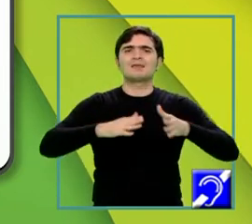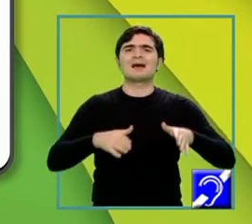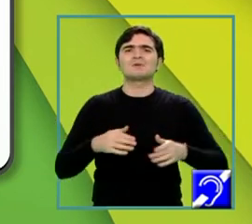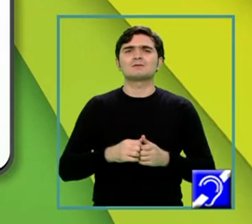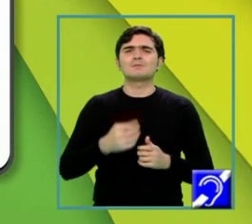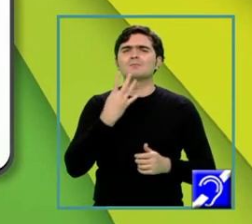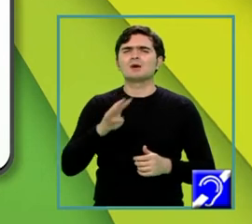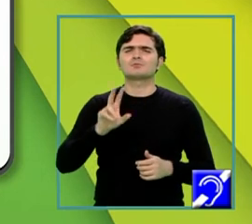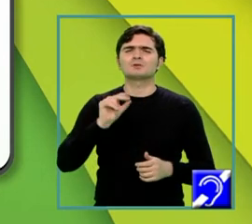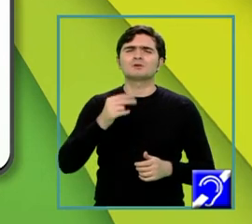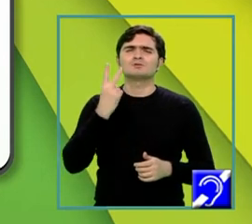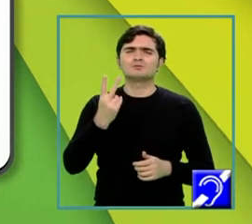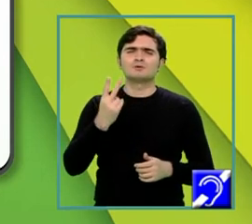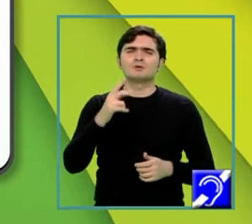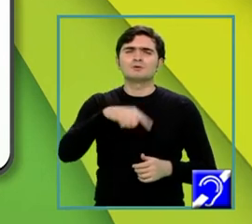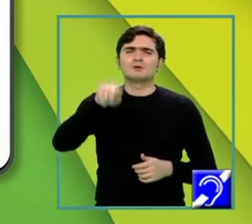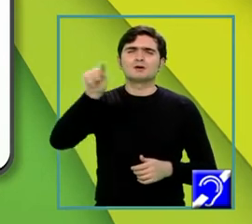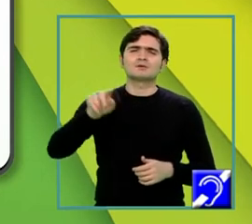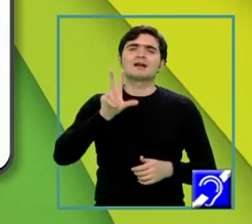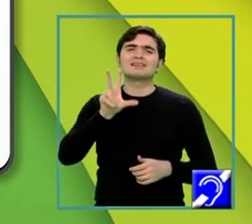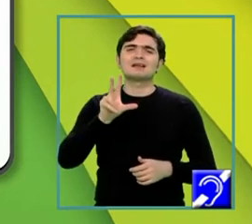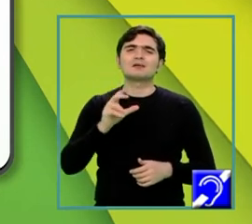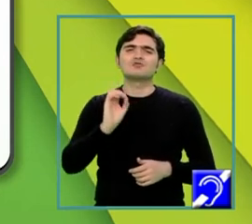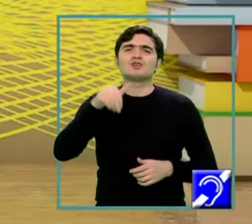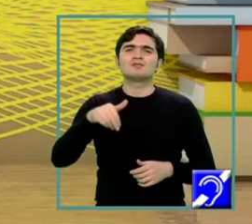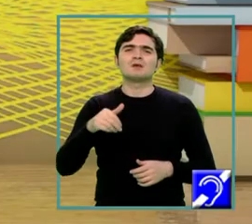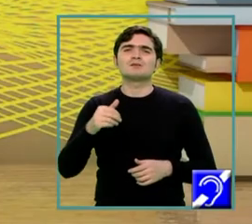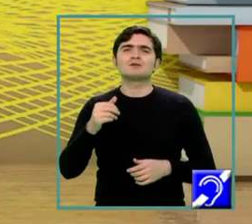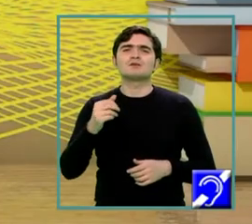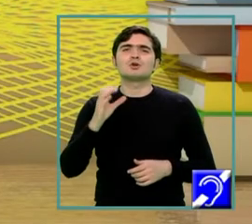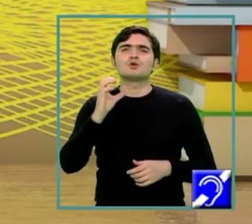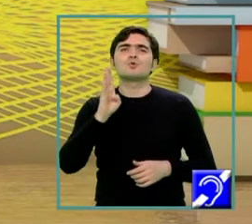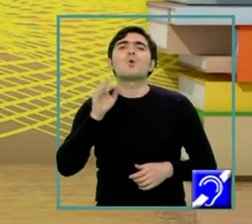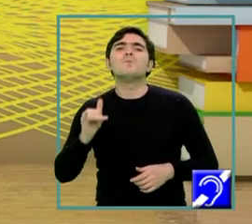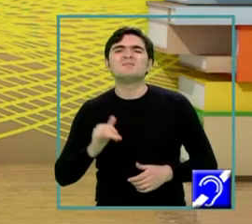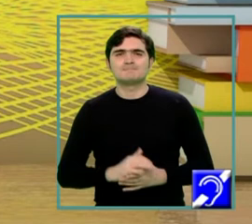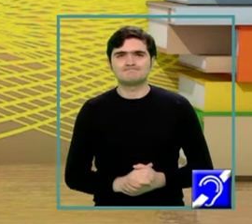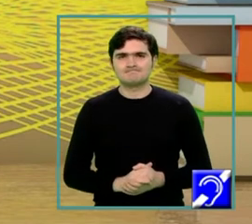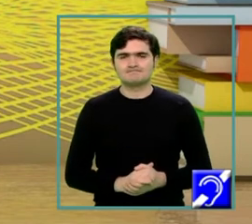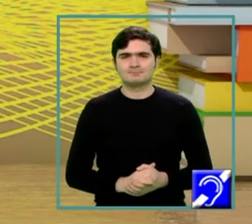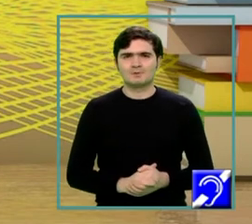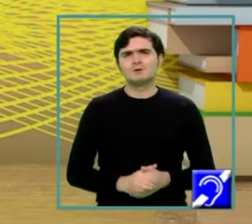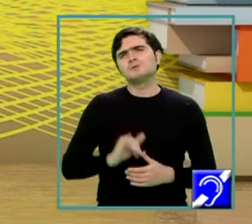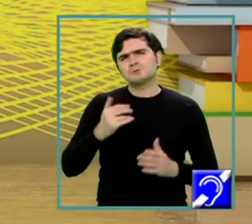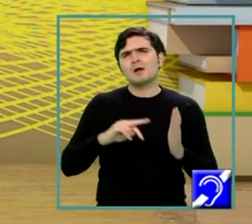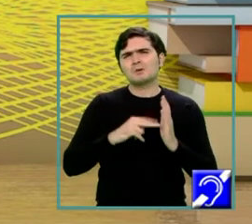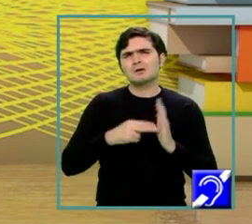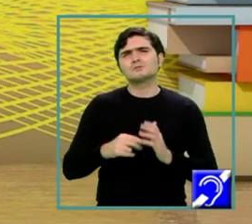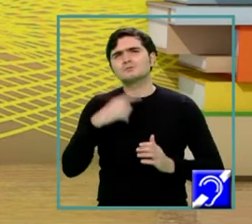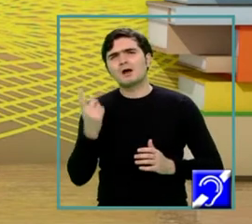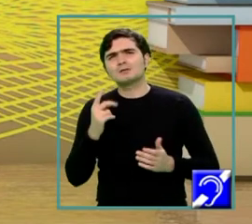432 radical din 3 centimetri cubi. Am pregătit aici o altă aplicație,